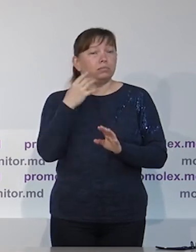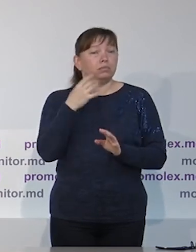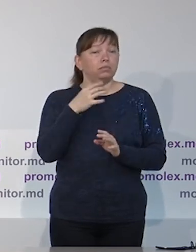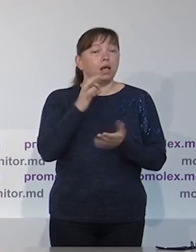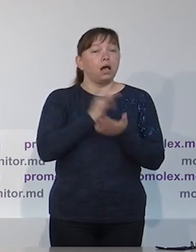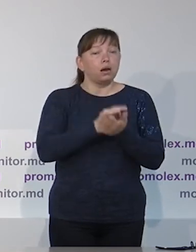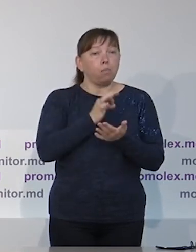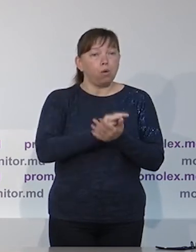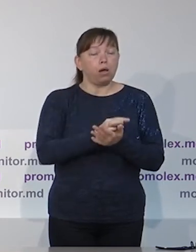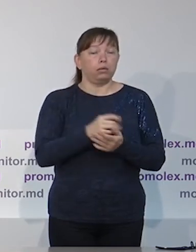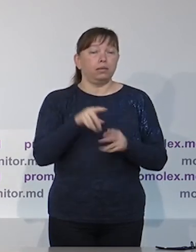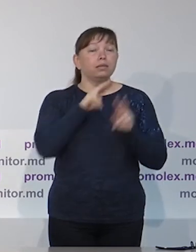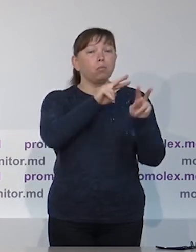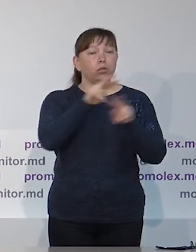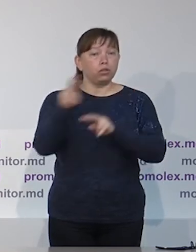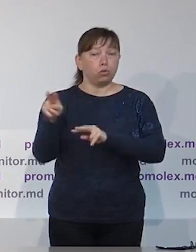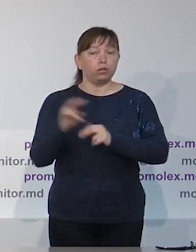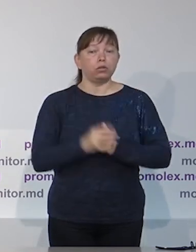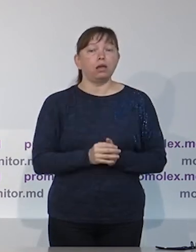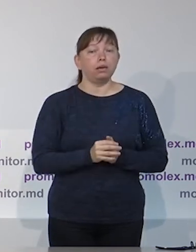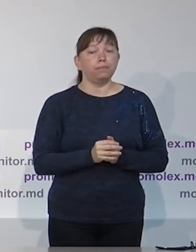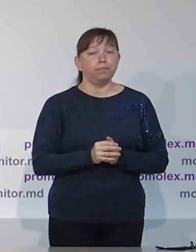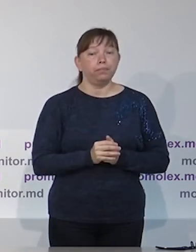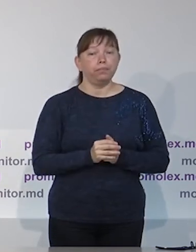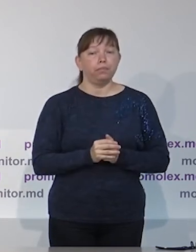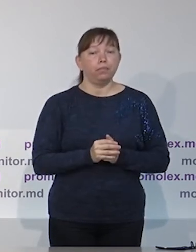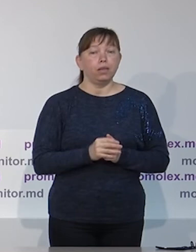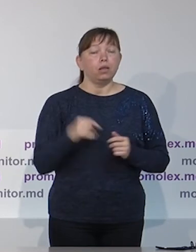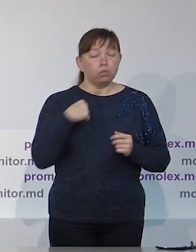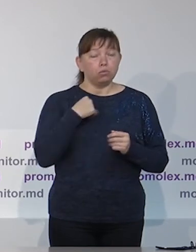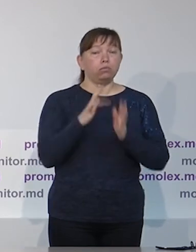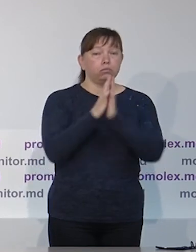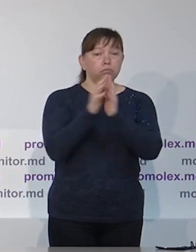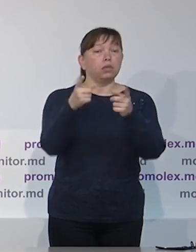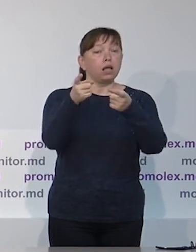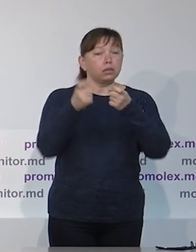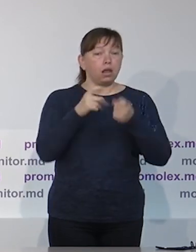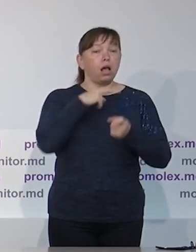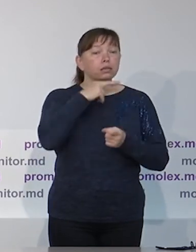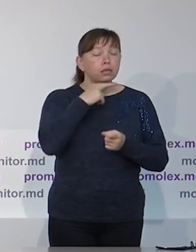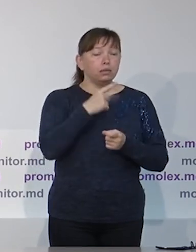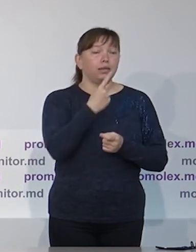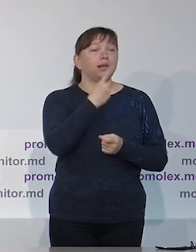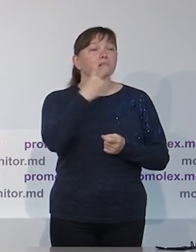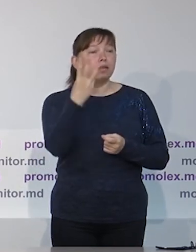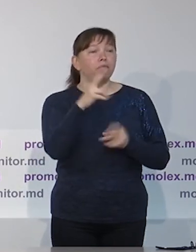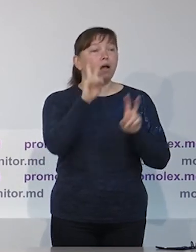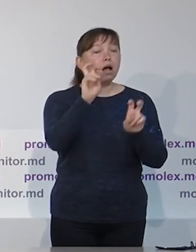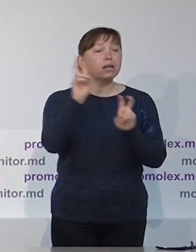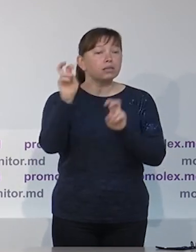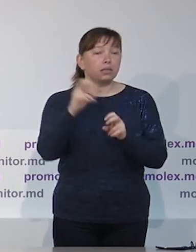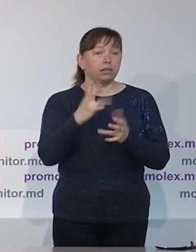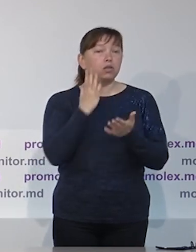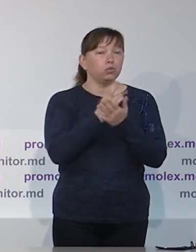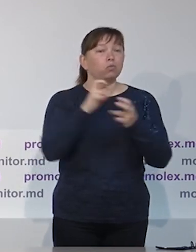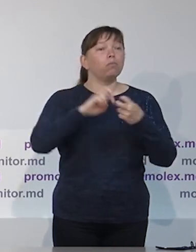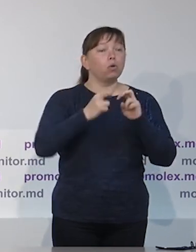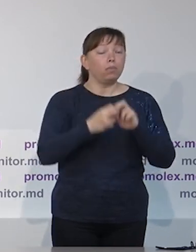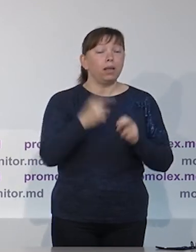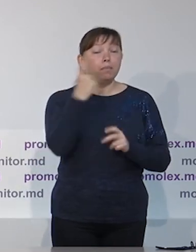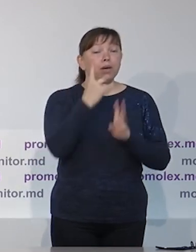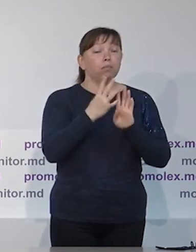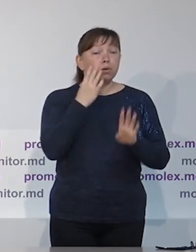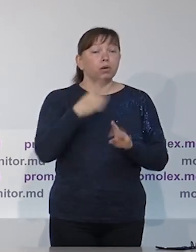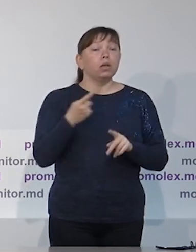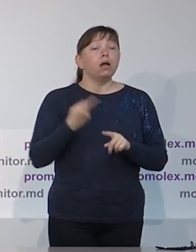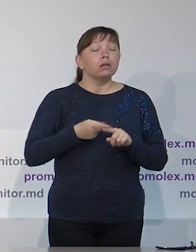публичная администрация должна активнее осуществлять свои обязанности по организации выборов. этом смысле также исходя из наших предыдущих